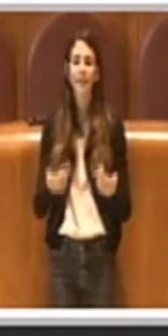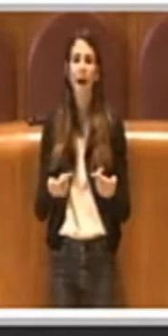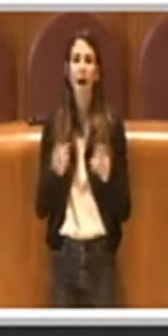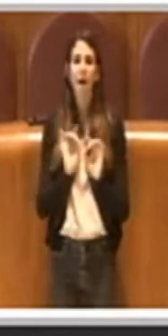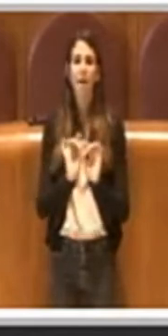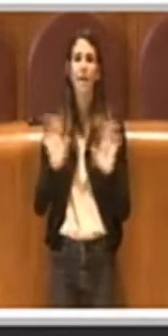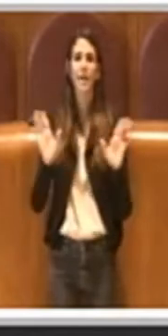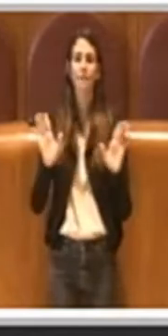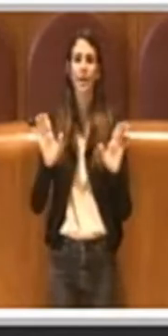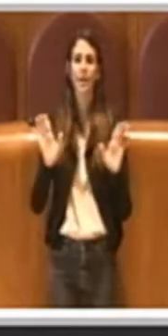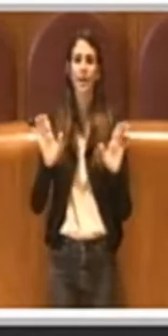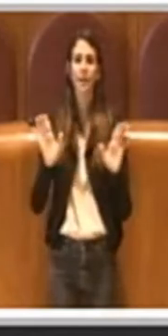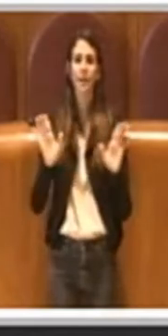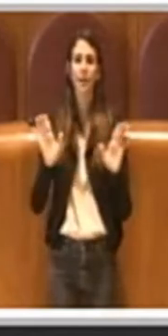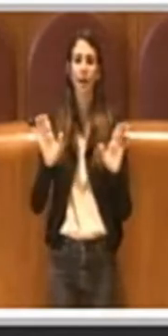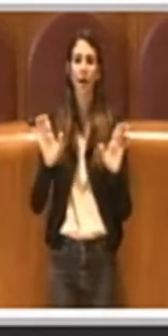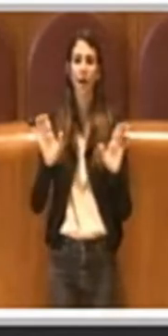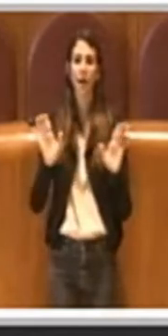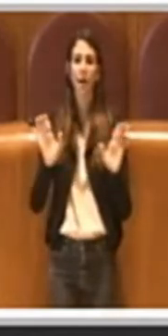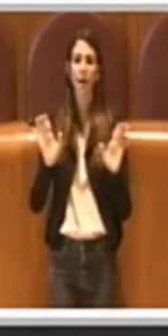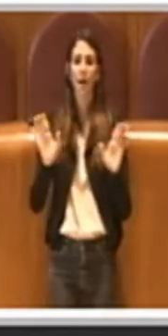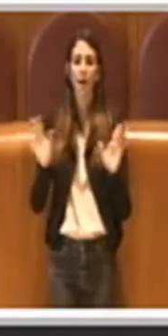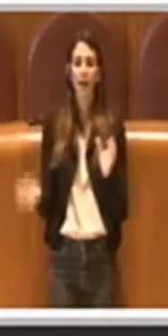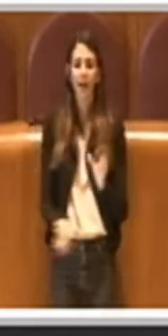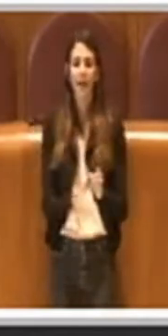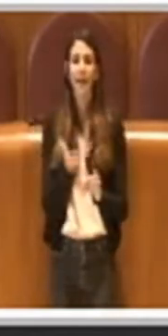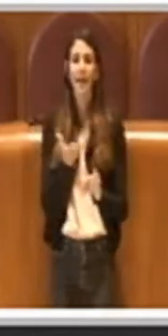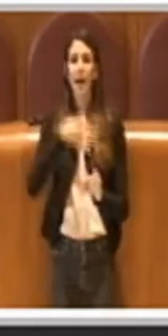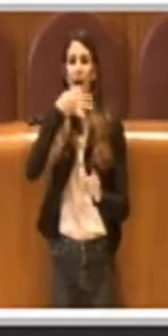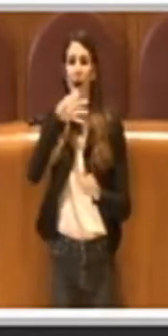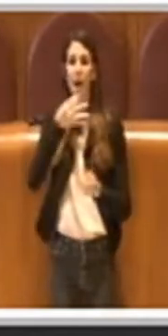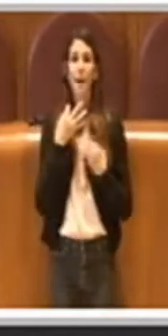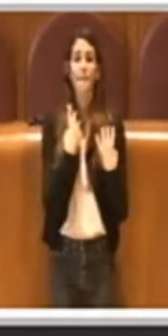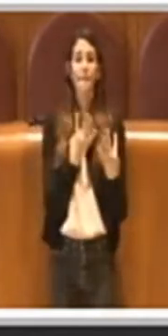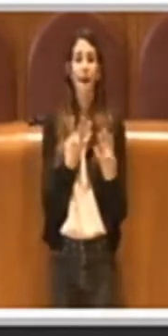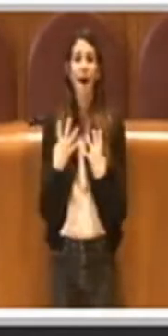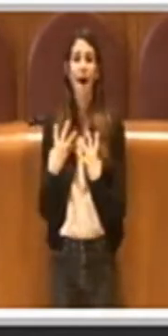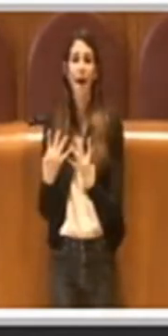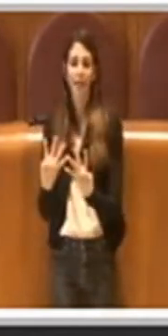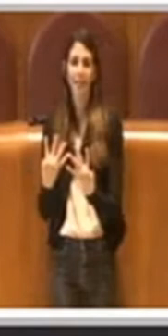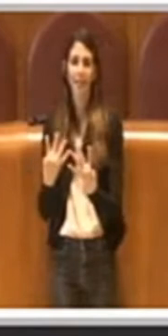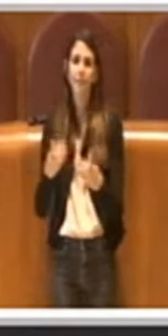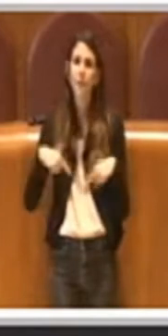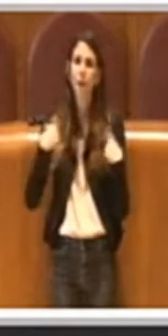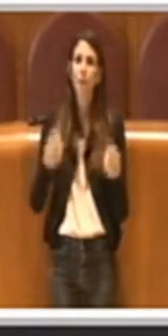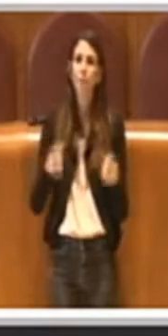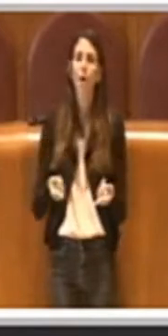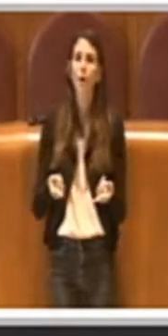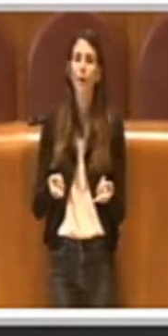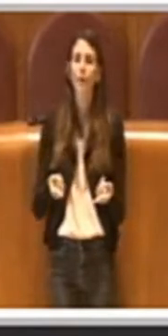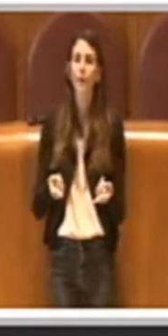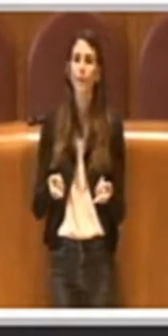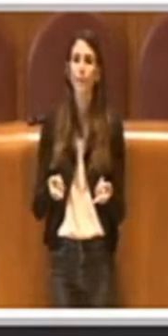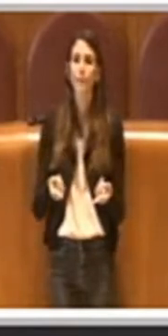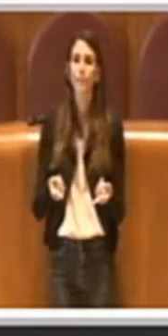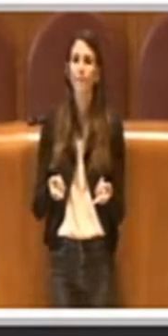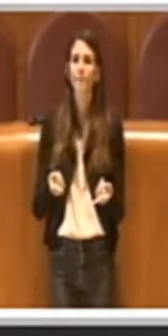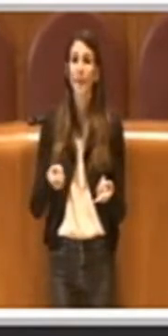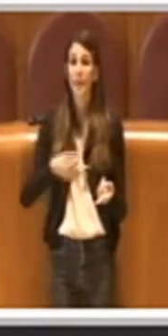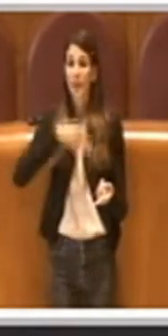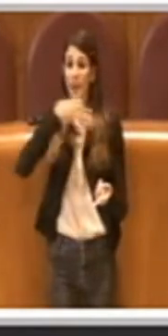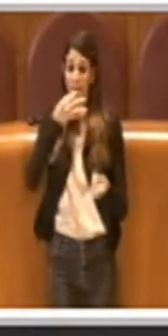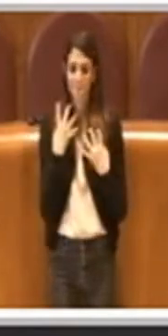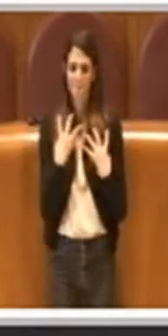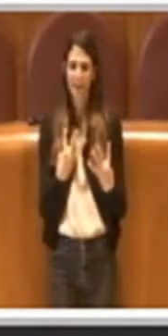alla realizzazione di parchi che poi in definitiva insomma non sono parchi ma